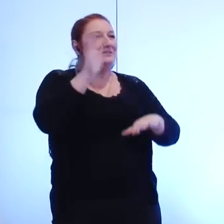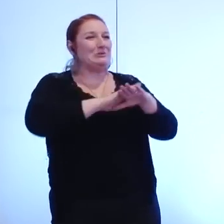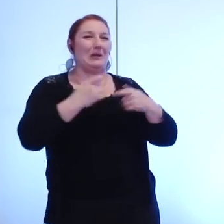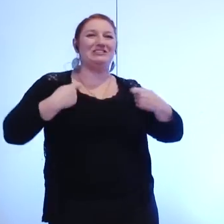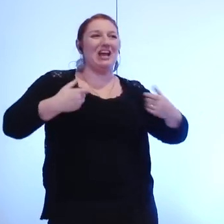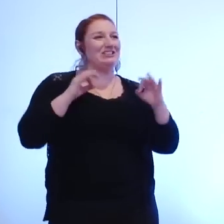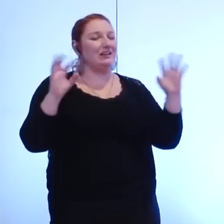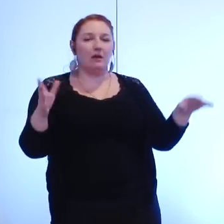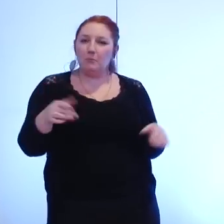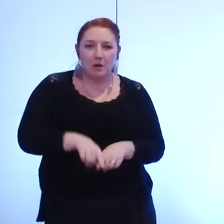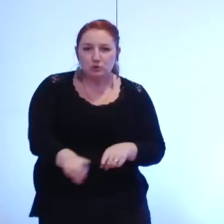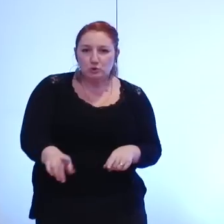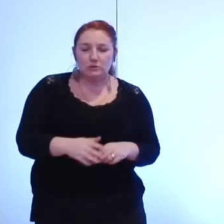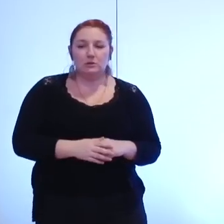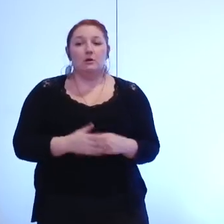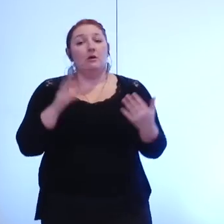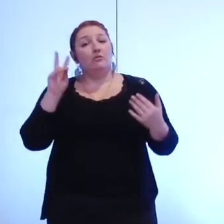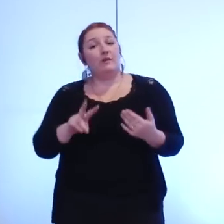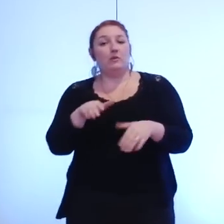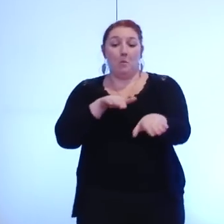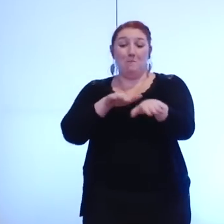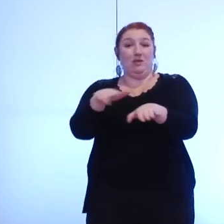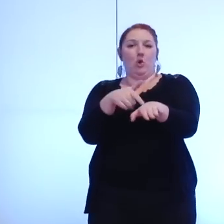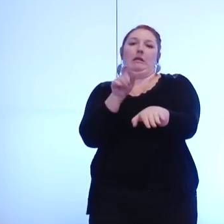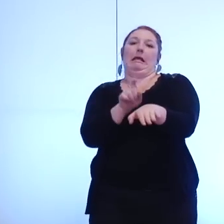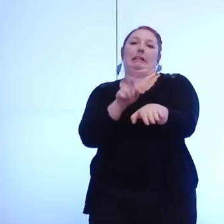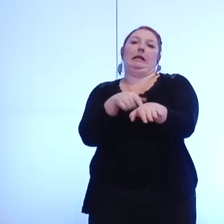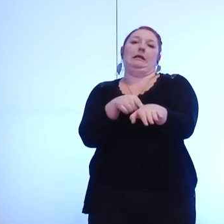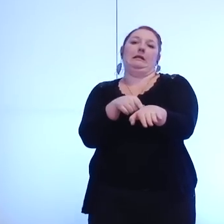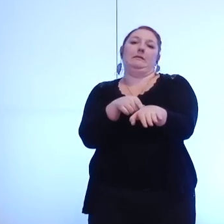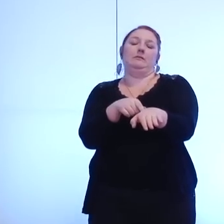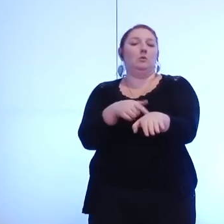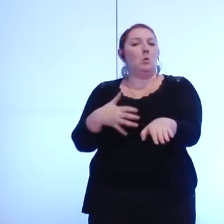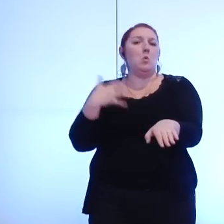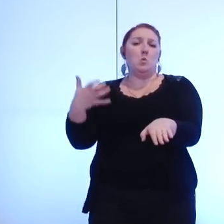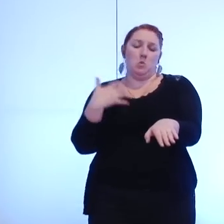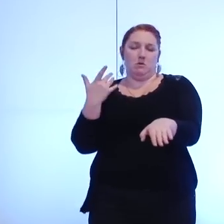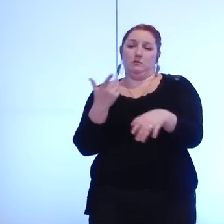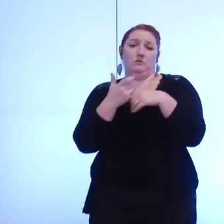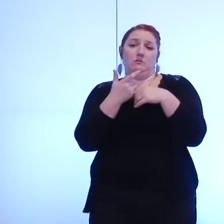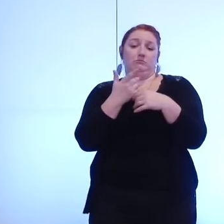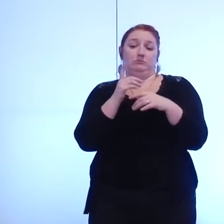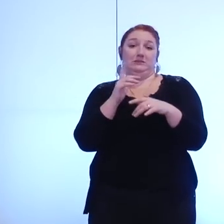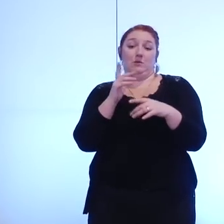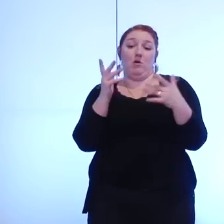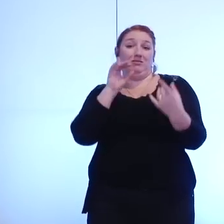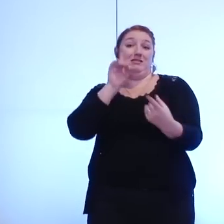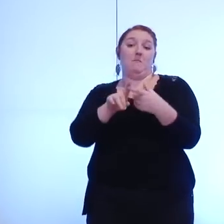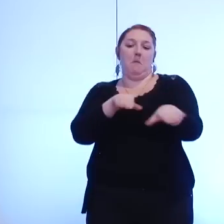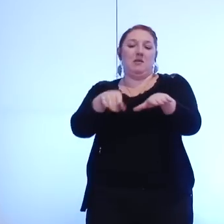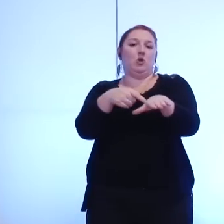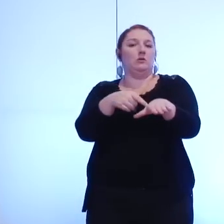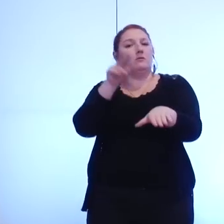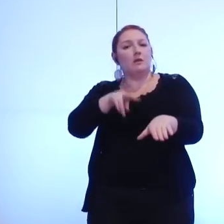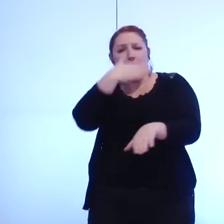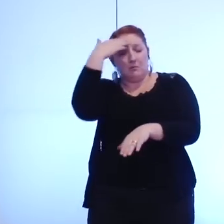critiquons aujourd'hui c'est la méthode et c'est cette méthode qui justifie notre courant nous ne savons pas et vous l'avouez monsieur le